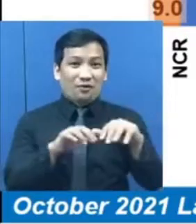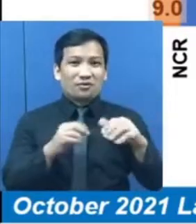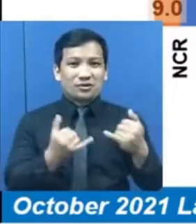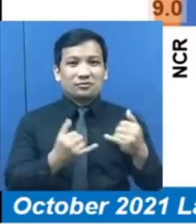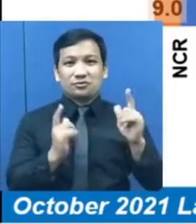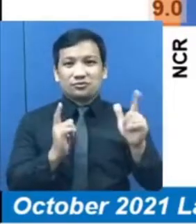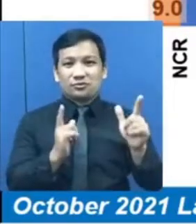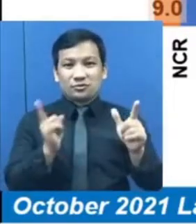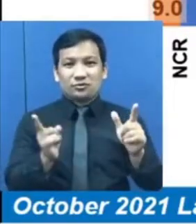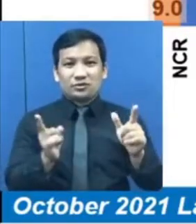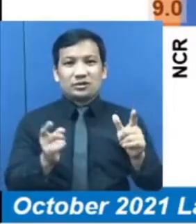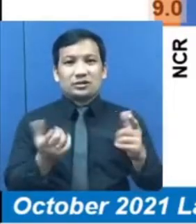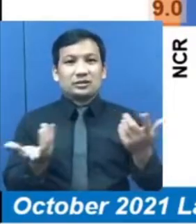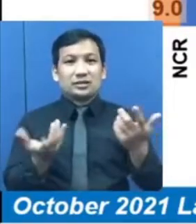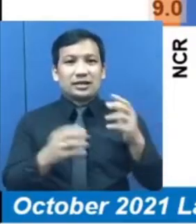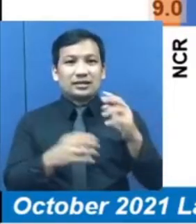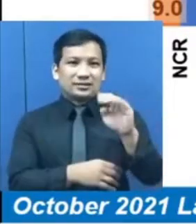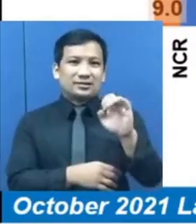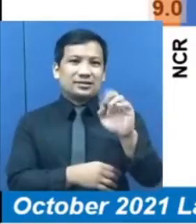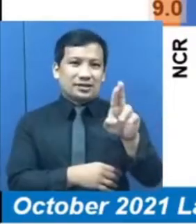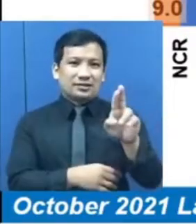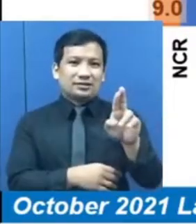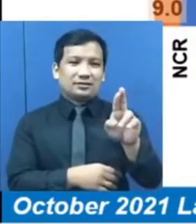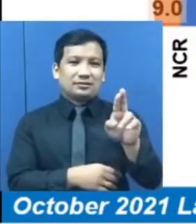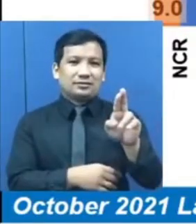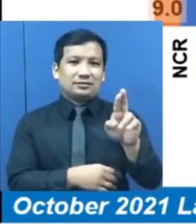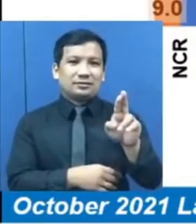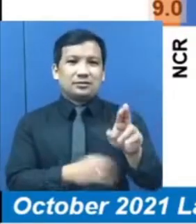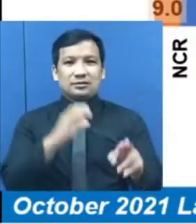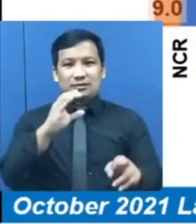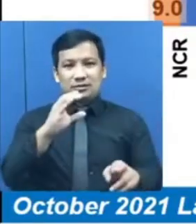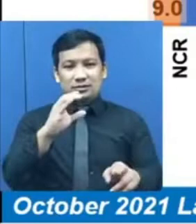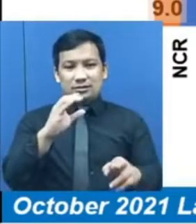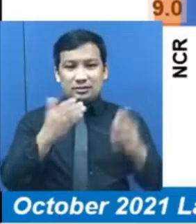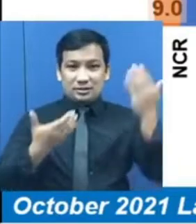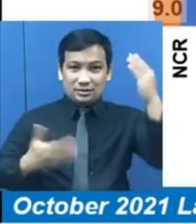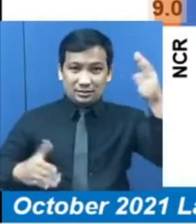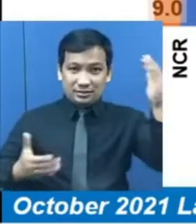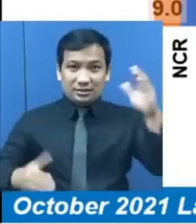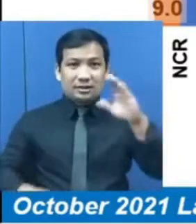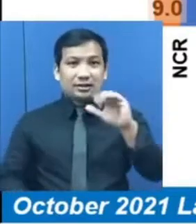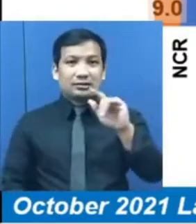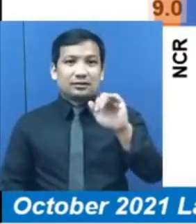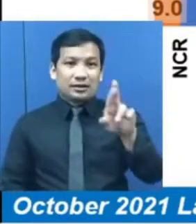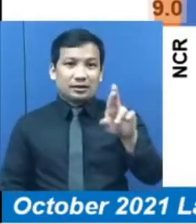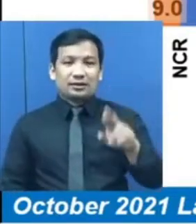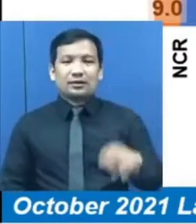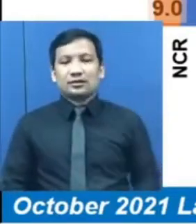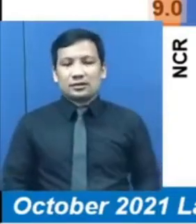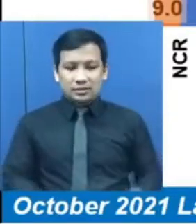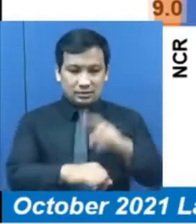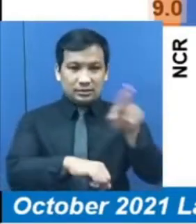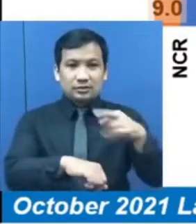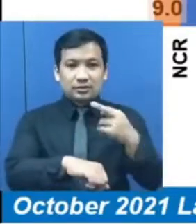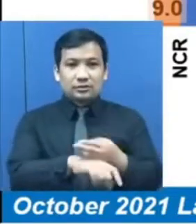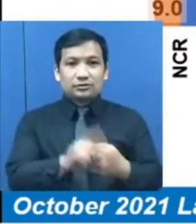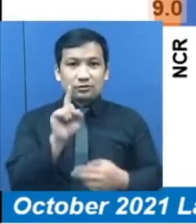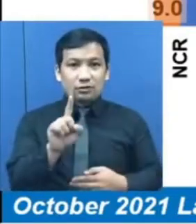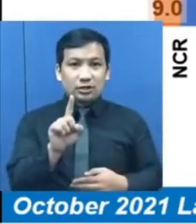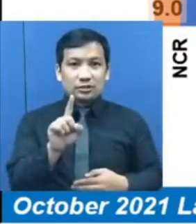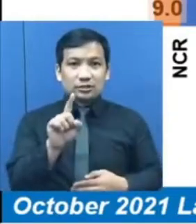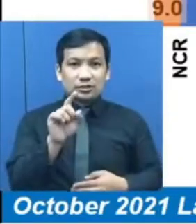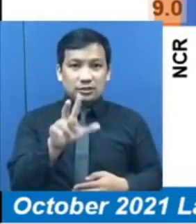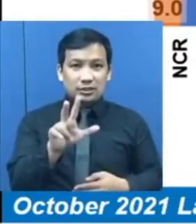Ito ay ang National Capital Region, Cordillera Administrative Region, Regions 1, 3,